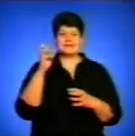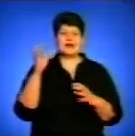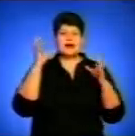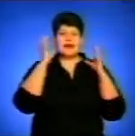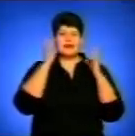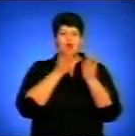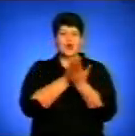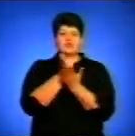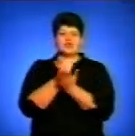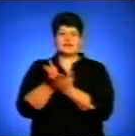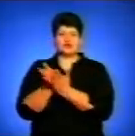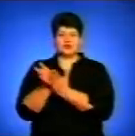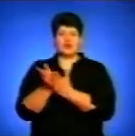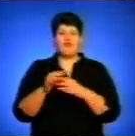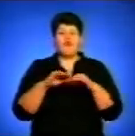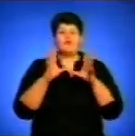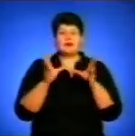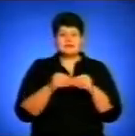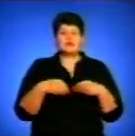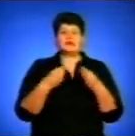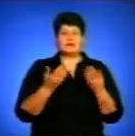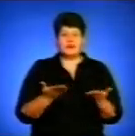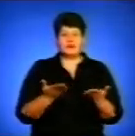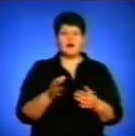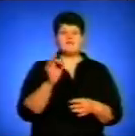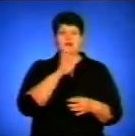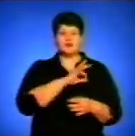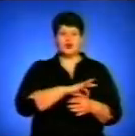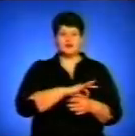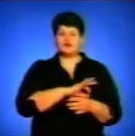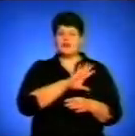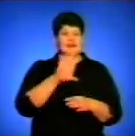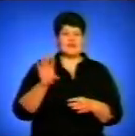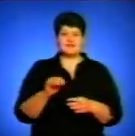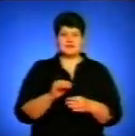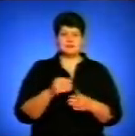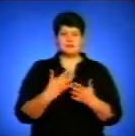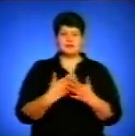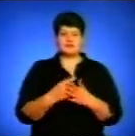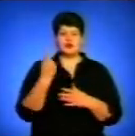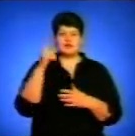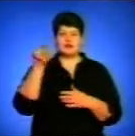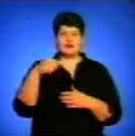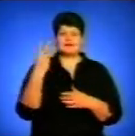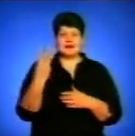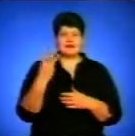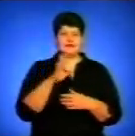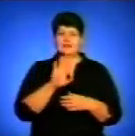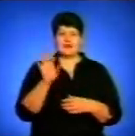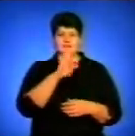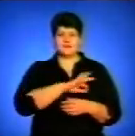Тобто, в принципі, виділено для неї, присвоєно її, а використовує вона далеко не всі. Майже третина із цих не освоєна.